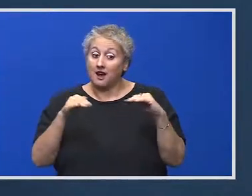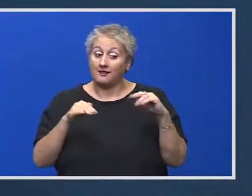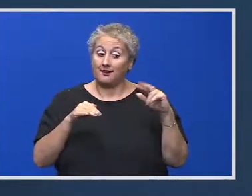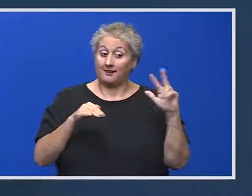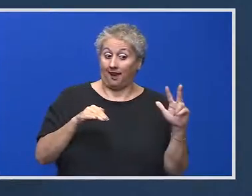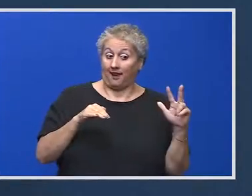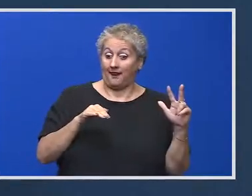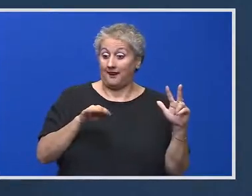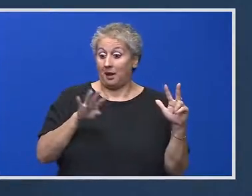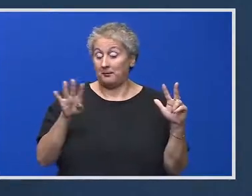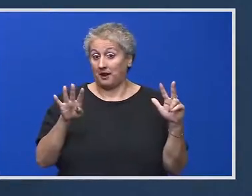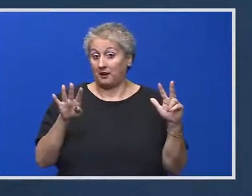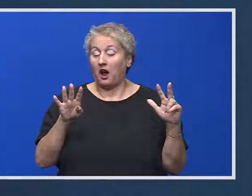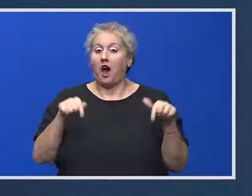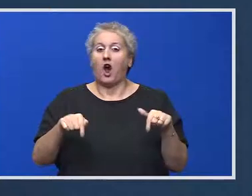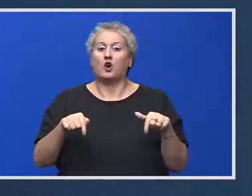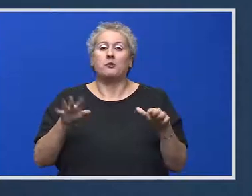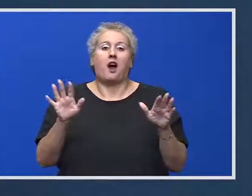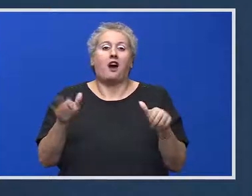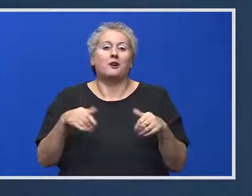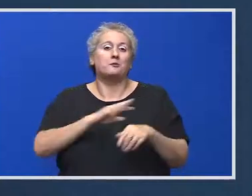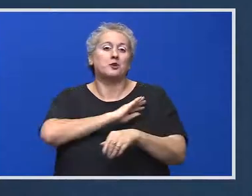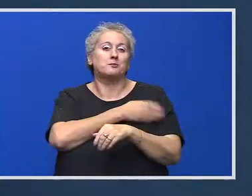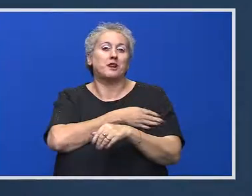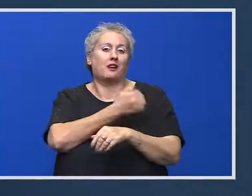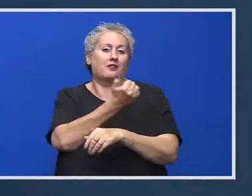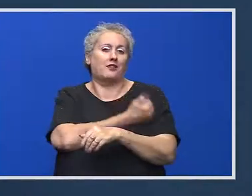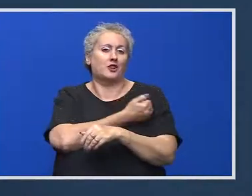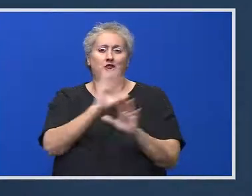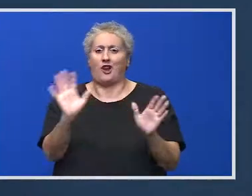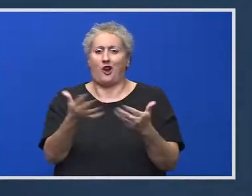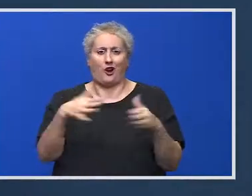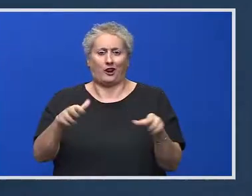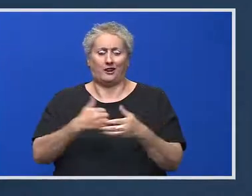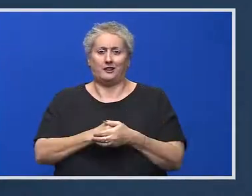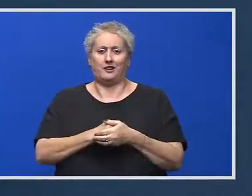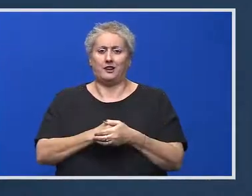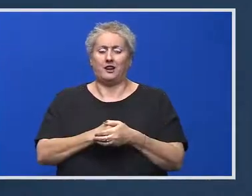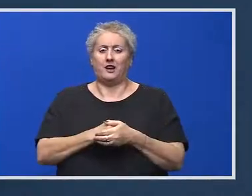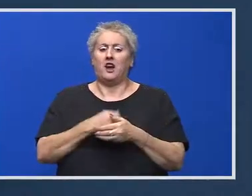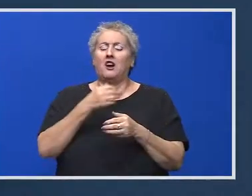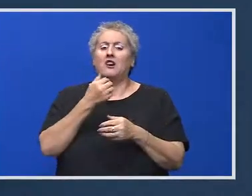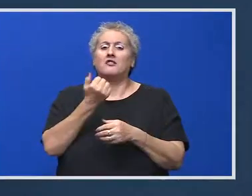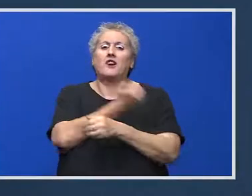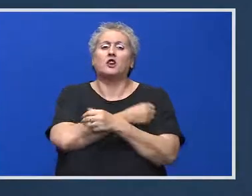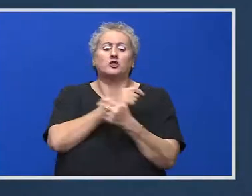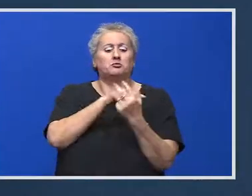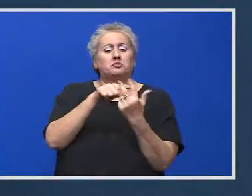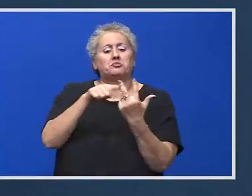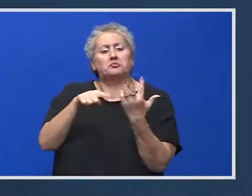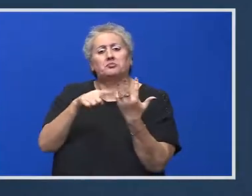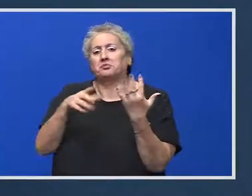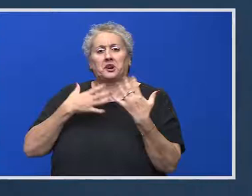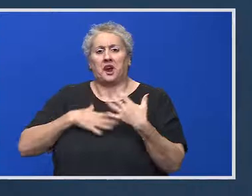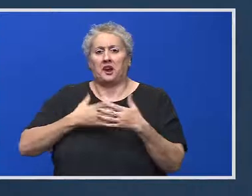putem să ne vaccinăm oricând, oriunde, cu orice tip de vaccin. Știți foarte bine că în timpul valului 3 încă